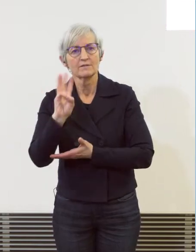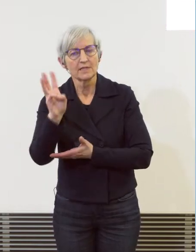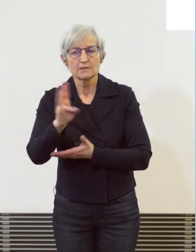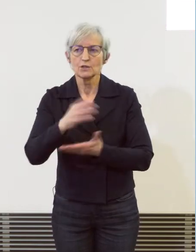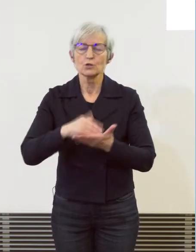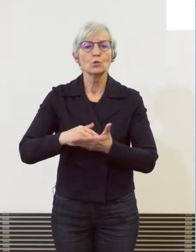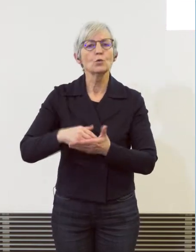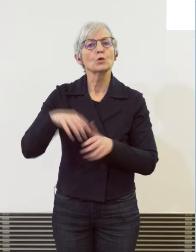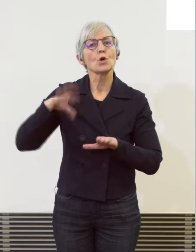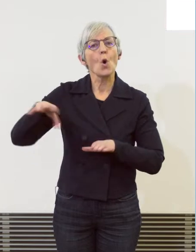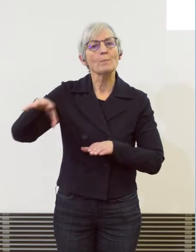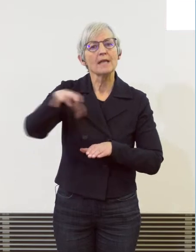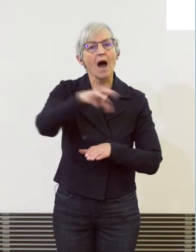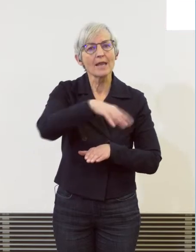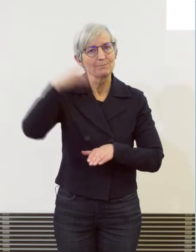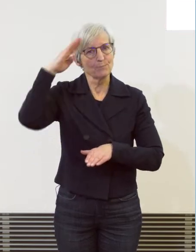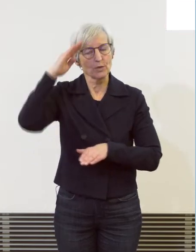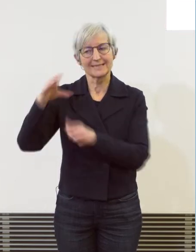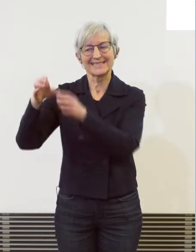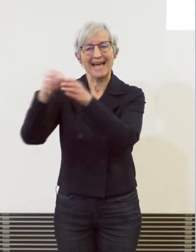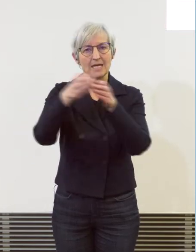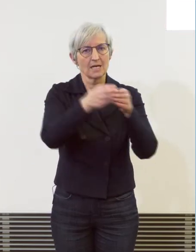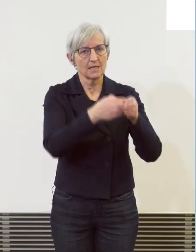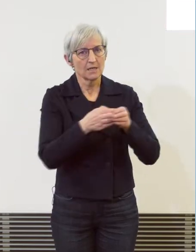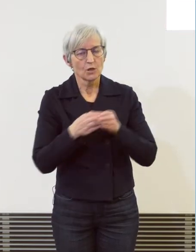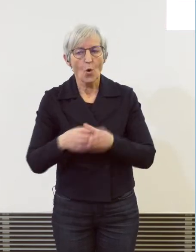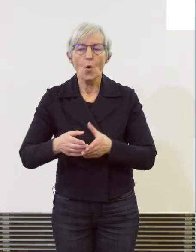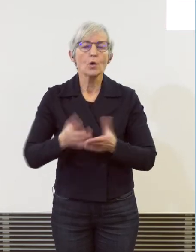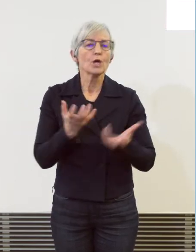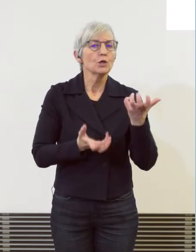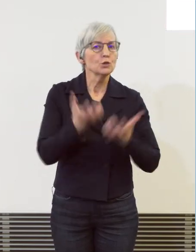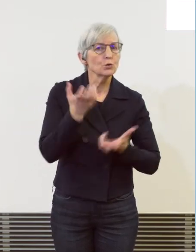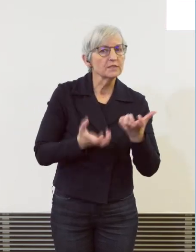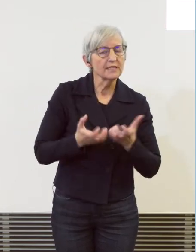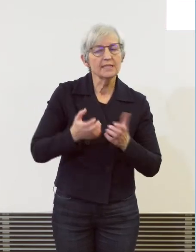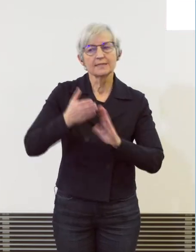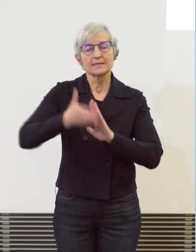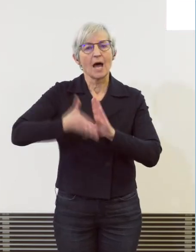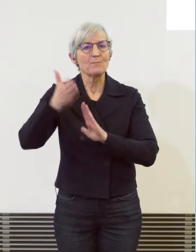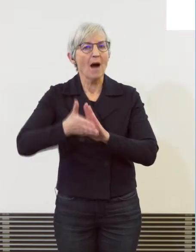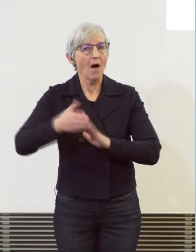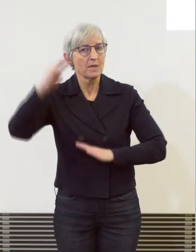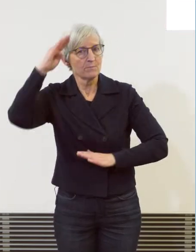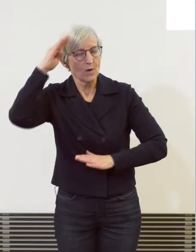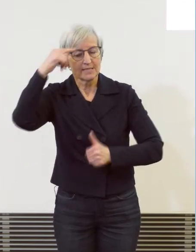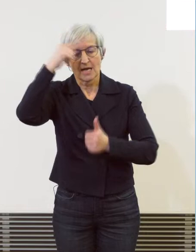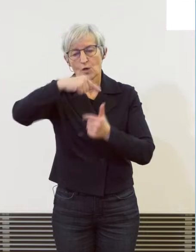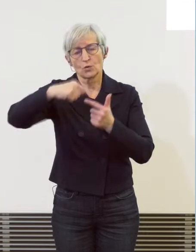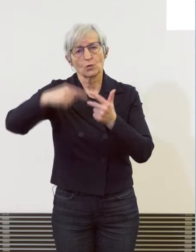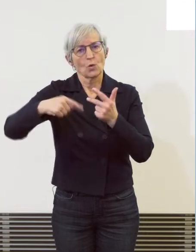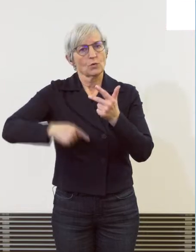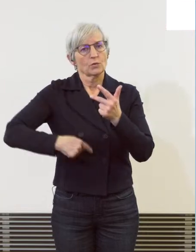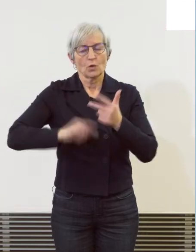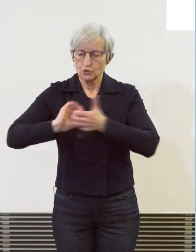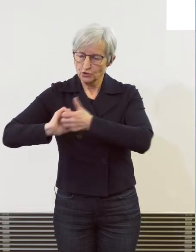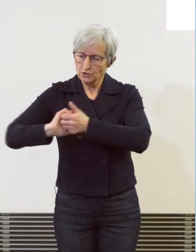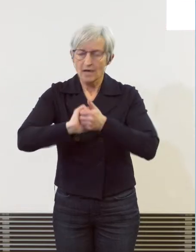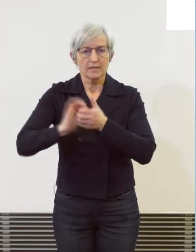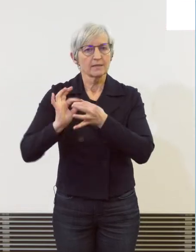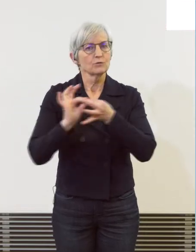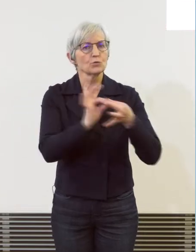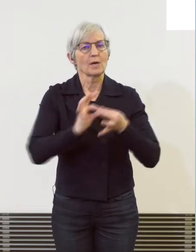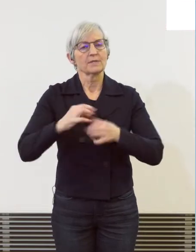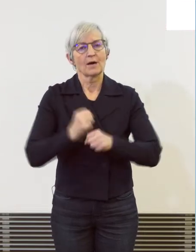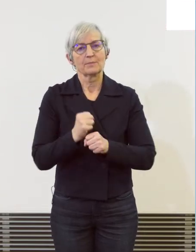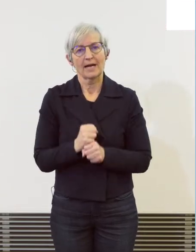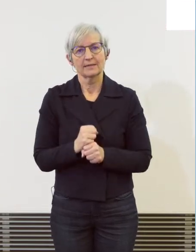Polizeien, aber auch mit der Justiz, mit der Bahnpolizei, mit weiteren Kräften. Ich glaube, insgesamt ist der